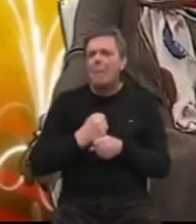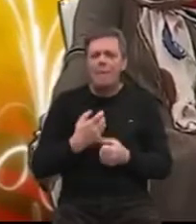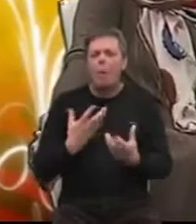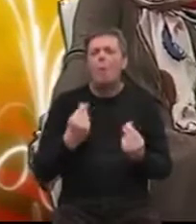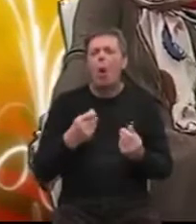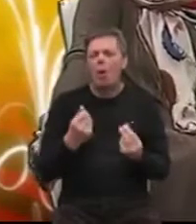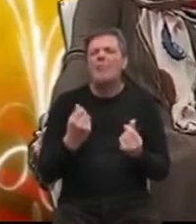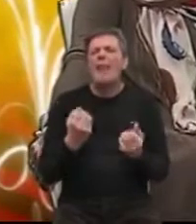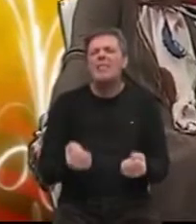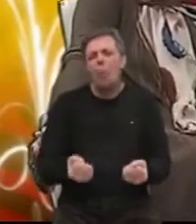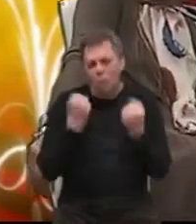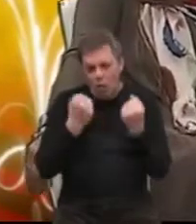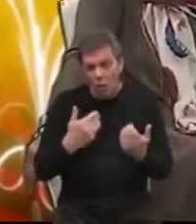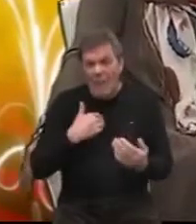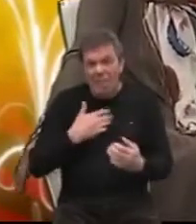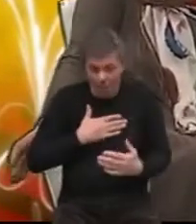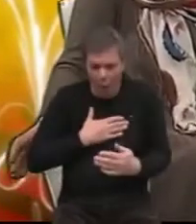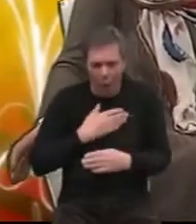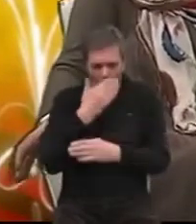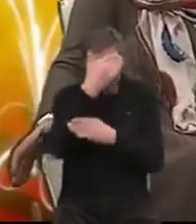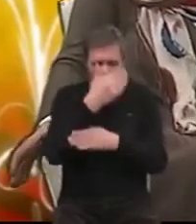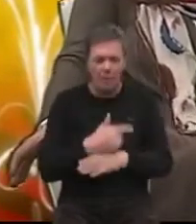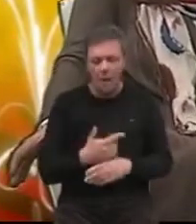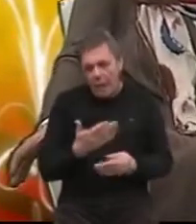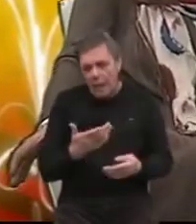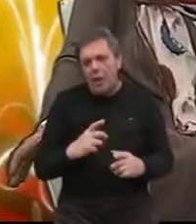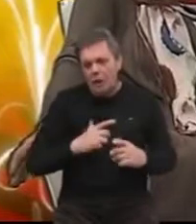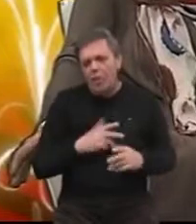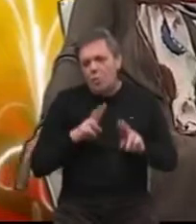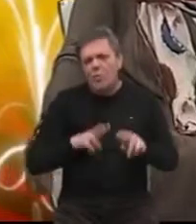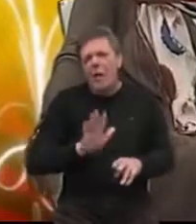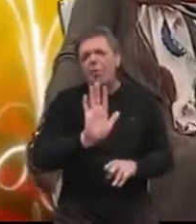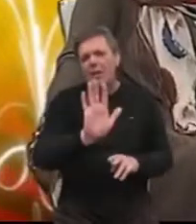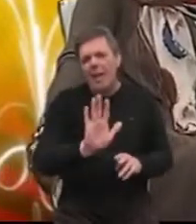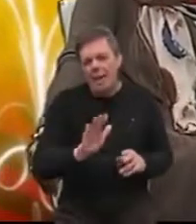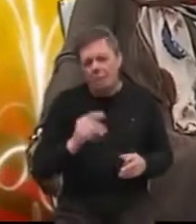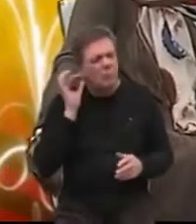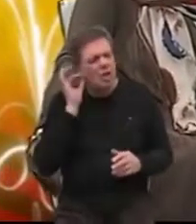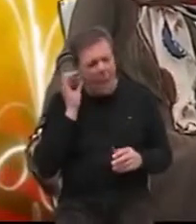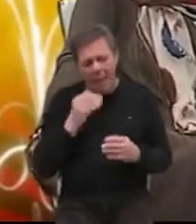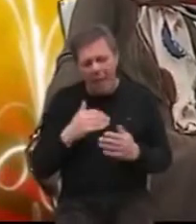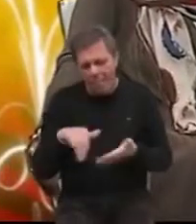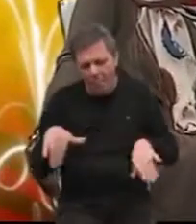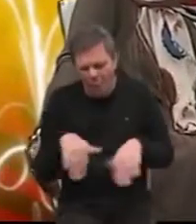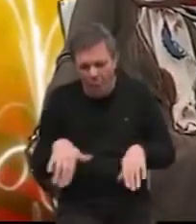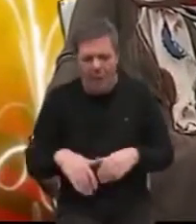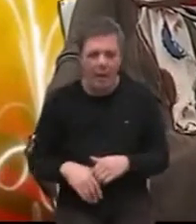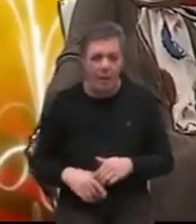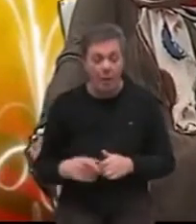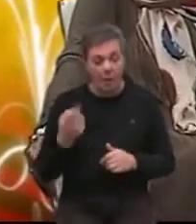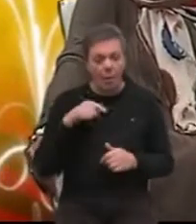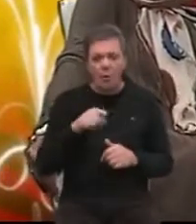samoj firmi. Tako da su praktički živjeli od njezine mirovine. I onda je ona